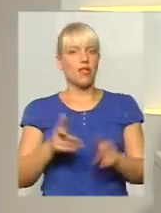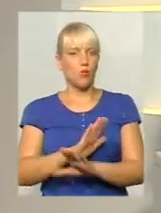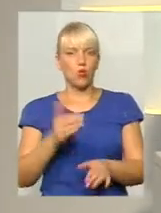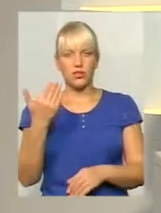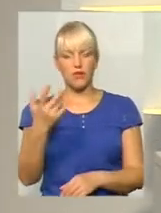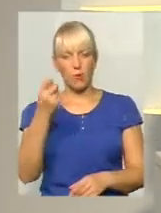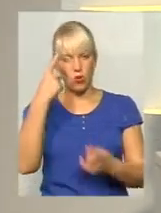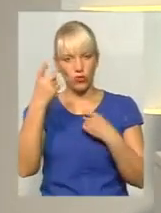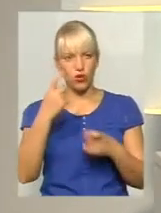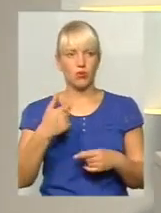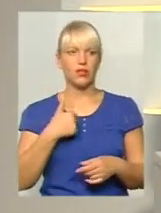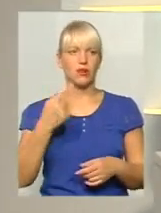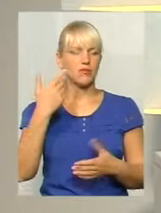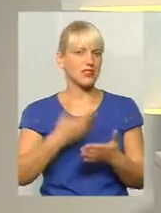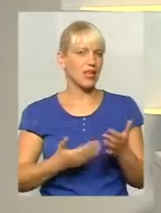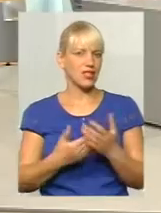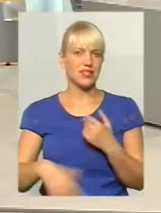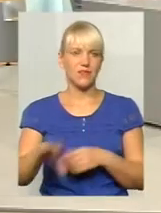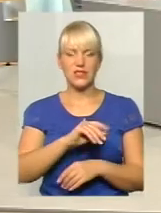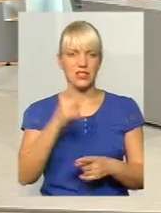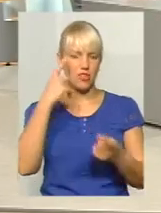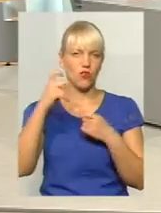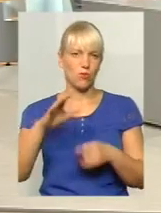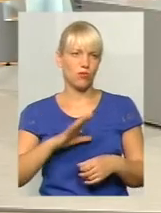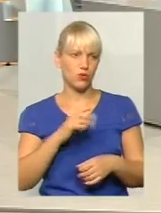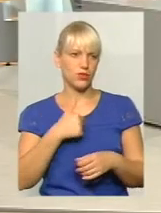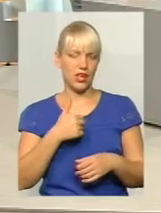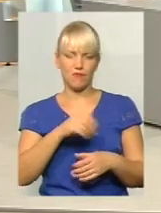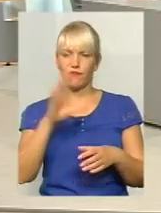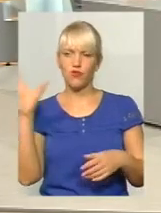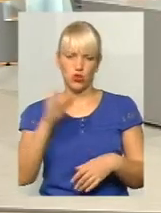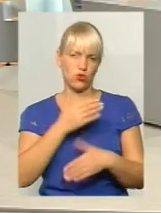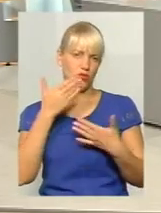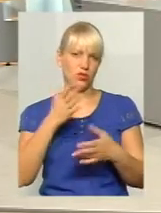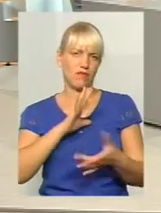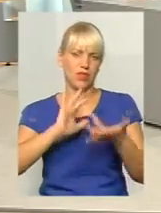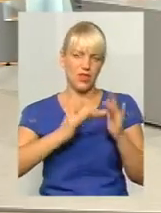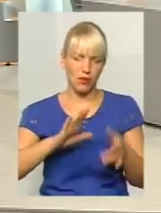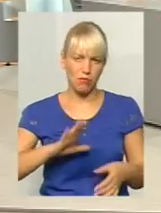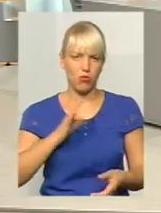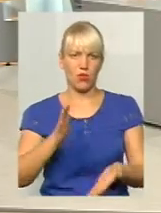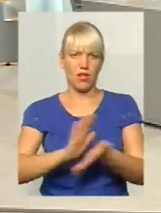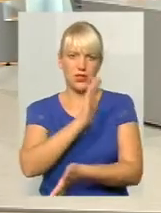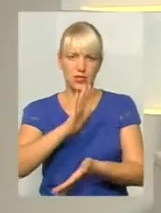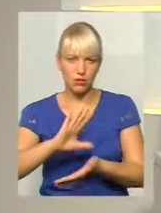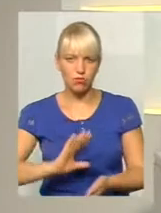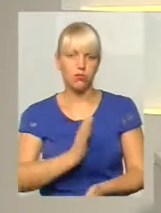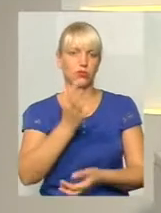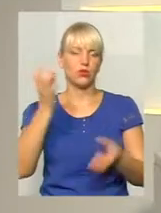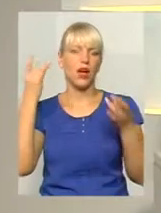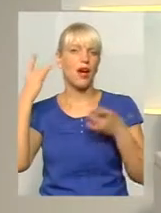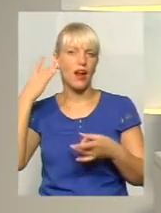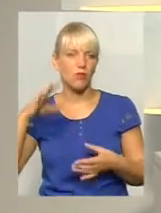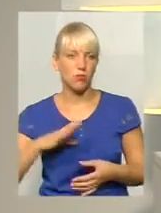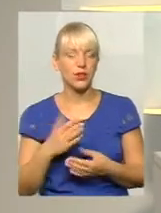що, мені здається, інформували всі. Всі ЗМІ, я всюди читаю, в інтернеті, і в газетах, і на радіо, на телебачення. Володимир, це